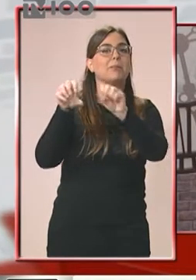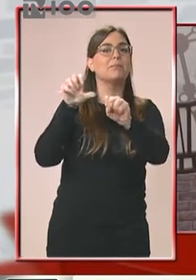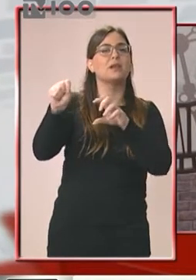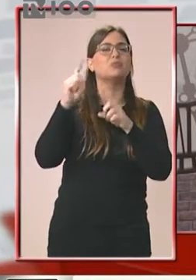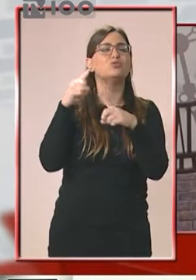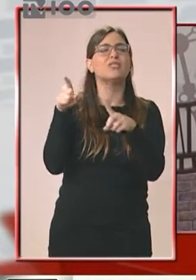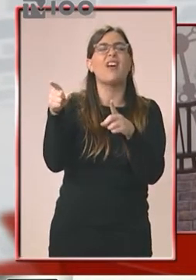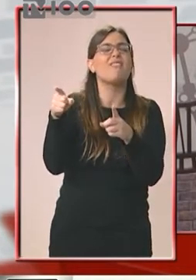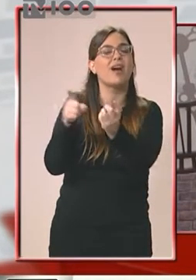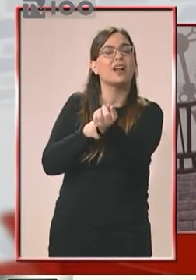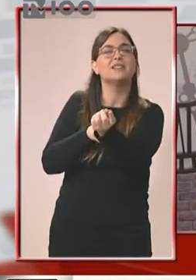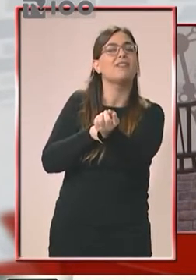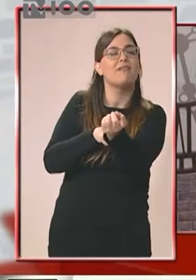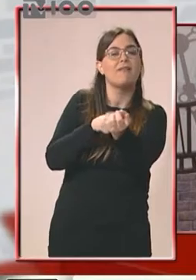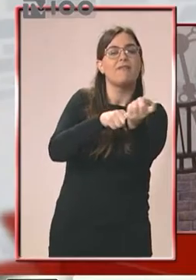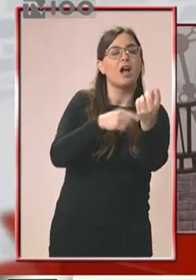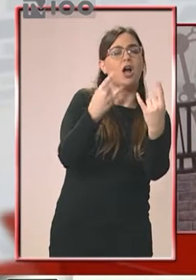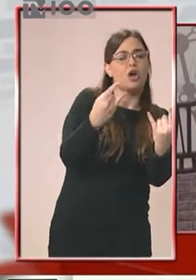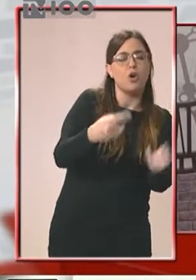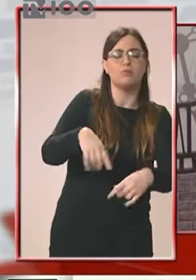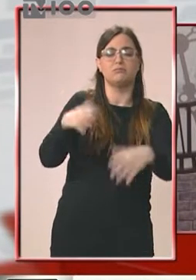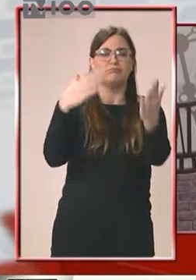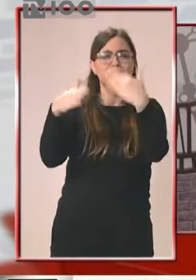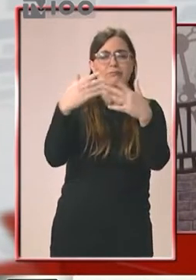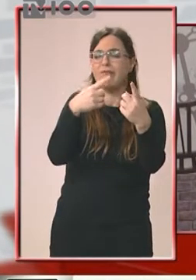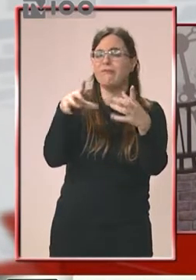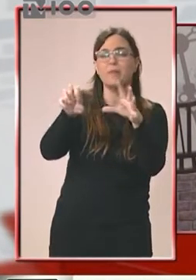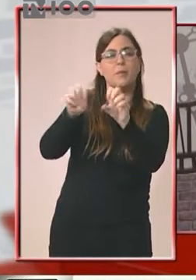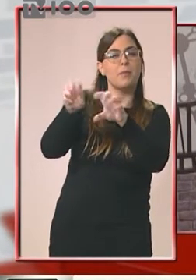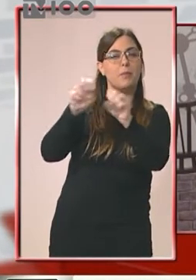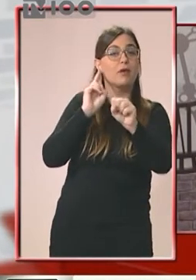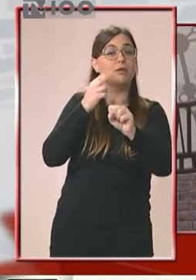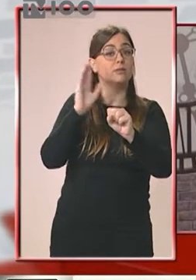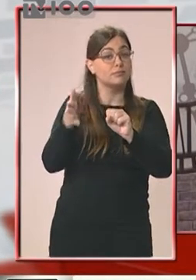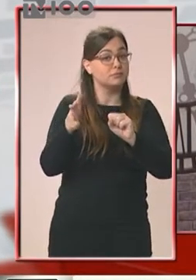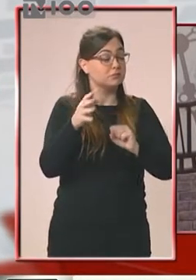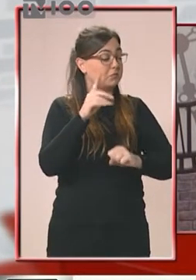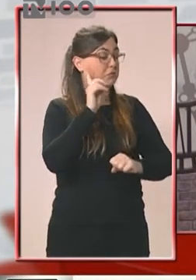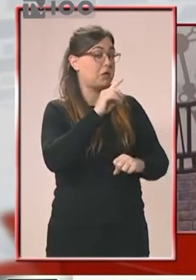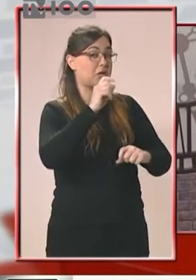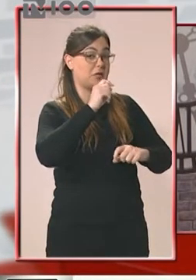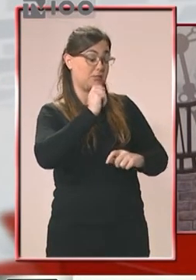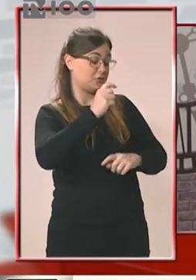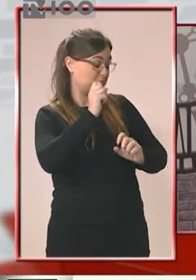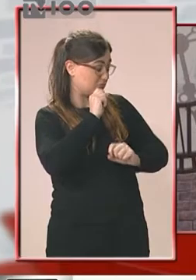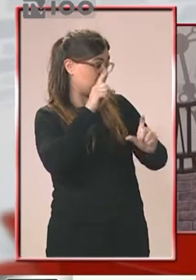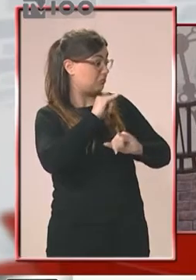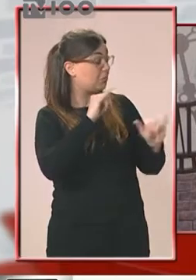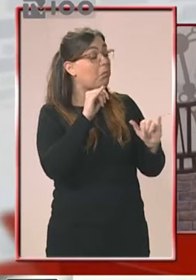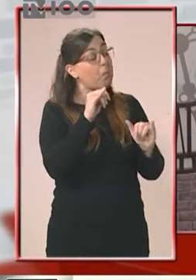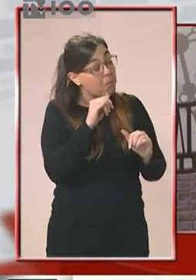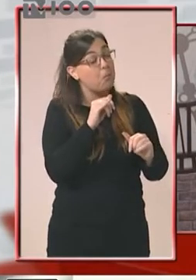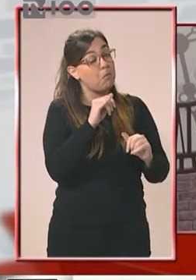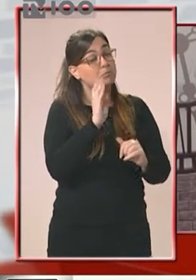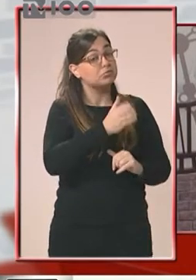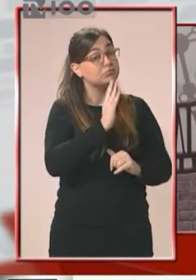καταλάβανε. Καταλαβαίνουν, δηλαδή, είναι τζάζ, είναι ρόκαν, είναι οποιαδήποτε άλλη μουσική. Είναι πραγματικά εντυπωσιακό. Να σου πω κάτι.